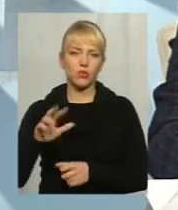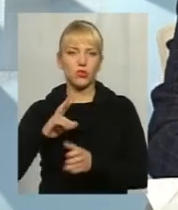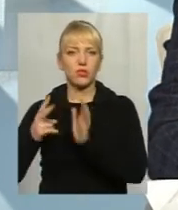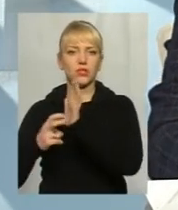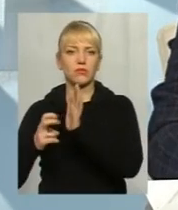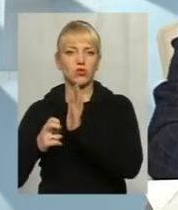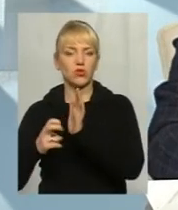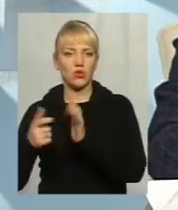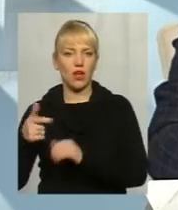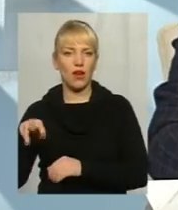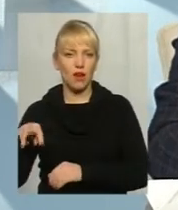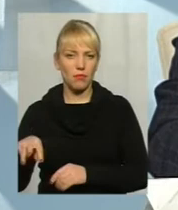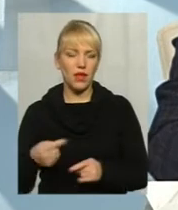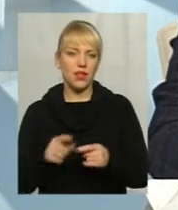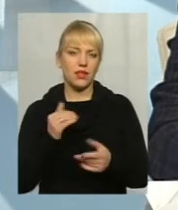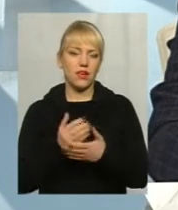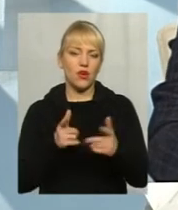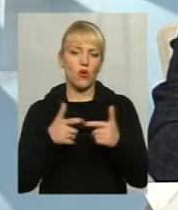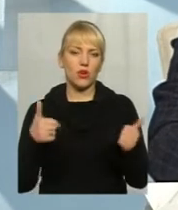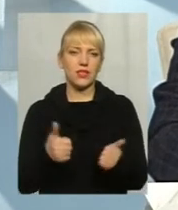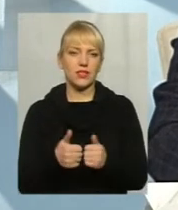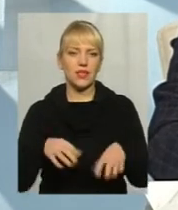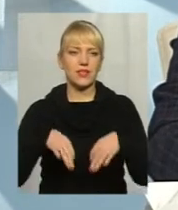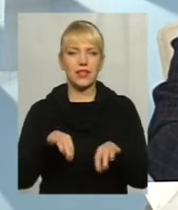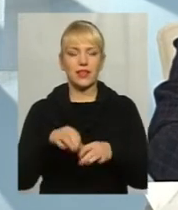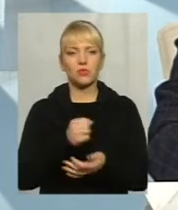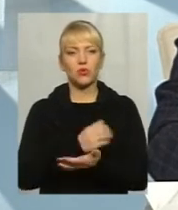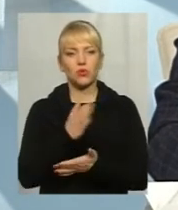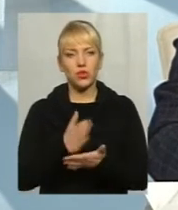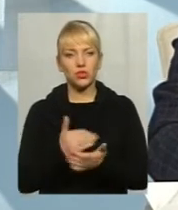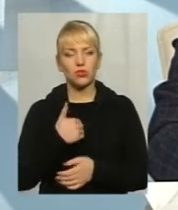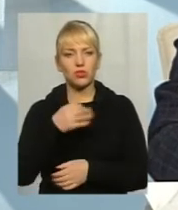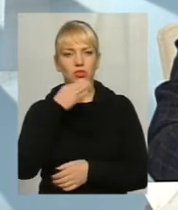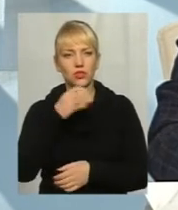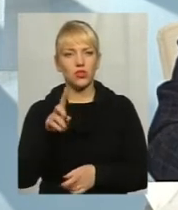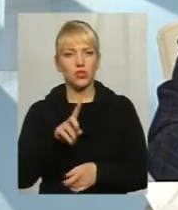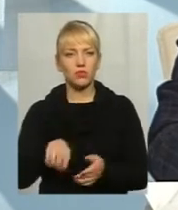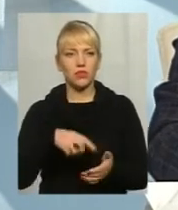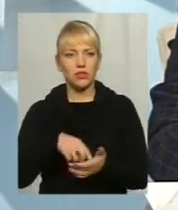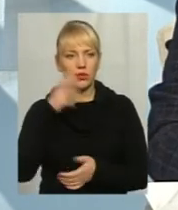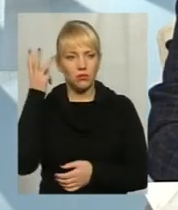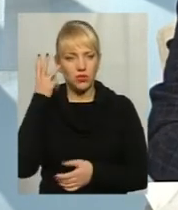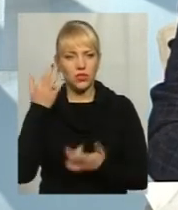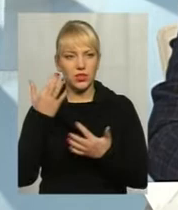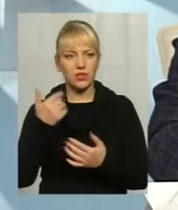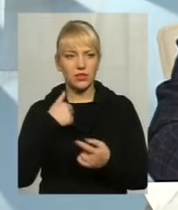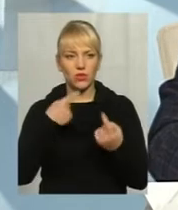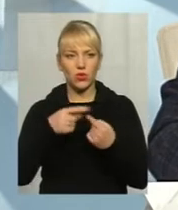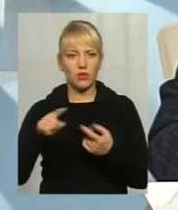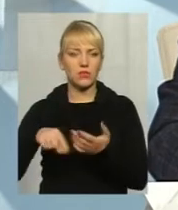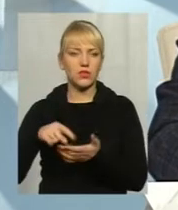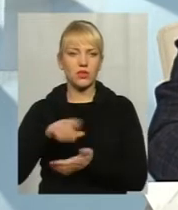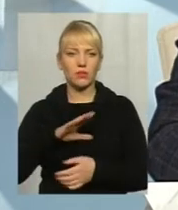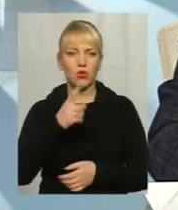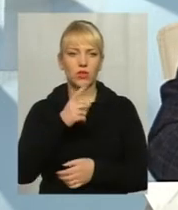Є організація транспортної мережі, і хочу вам зазначити, що в місті Хмельницькому, в яких містах не був, одна з